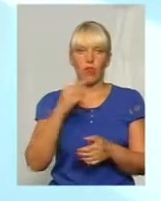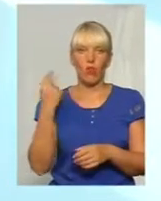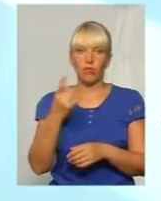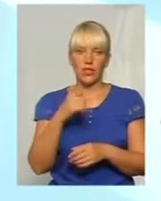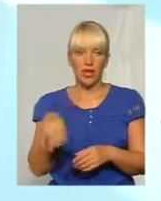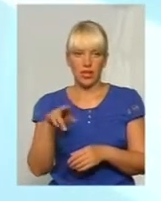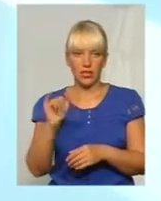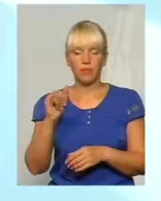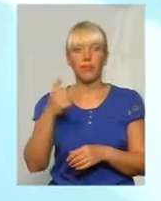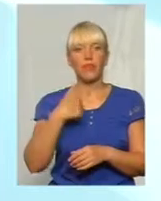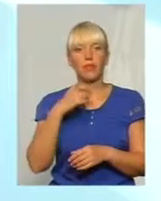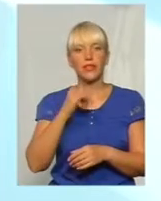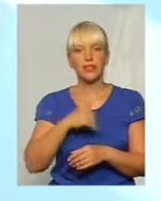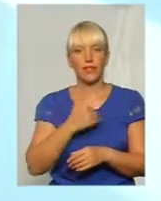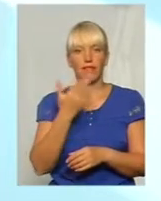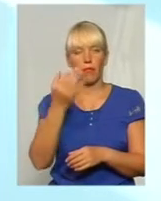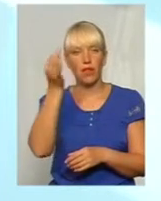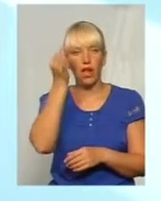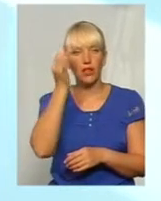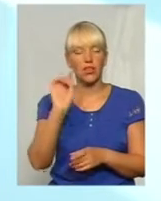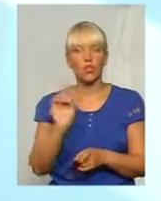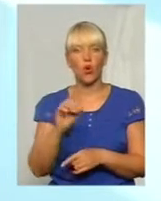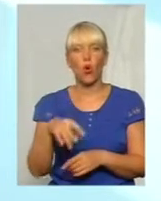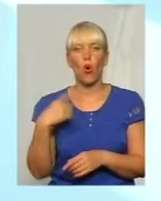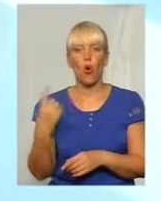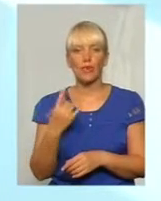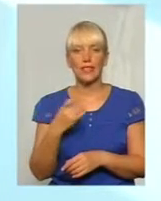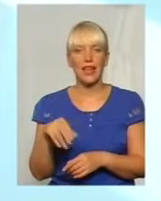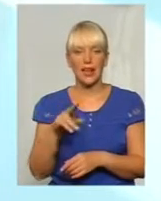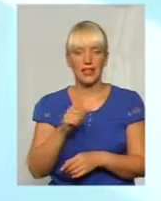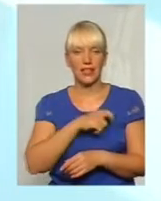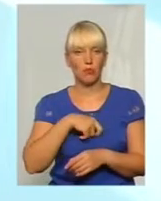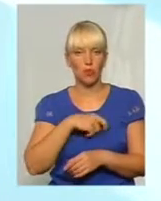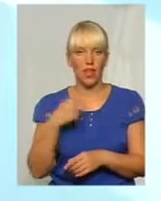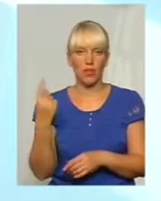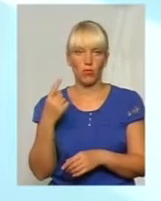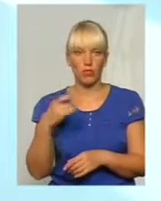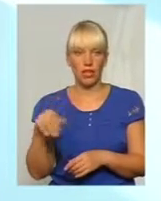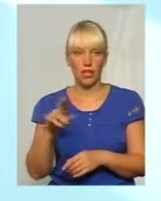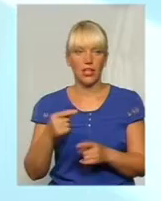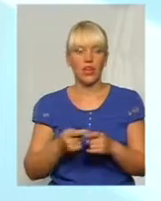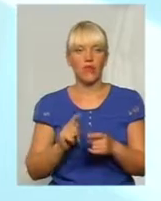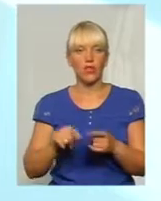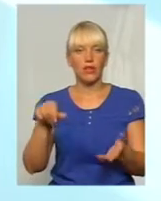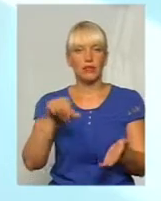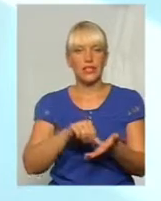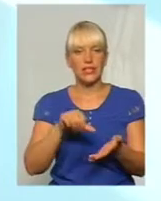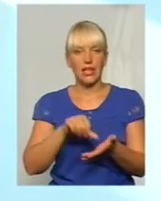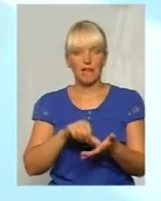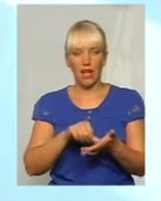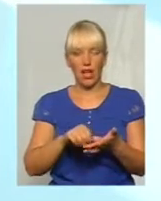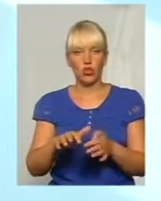я б хотіла просто нагадати, що обласна рада, депутати обласної ради, вони представляють безпосередньо громаду. І вони відповідальні